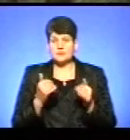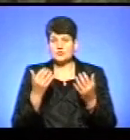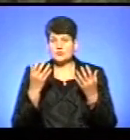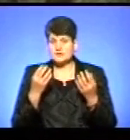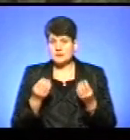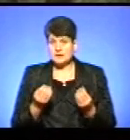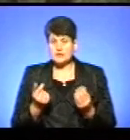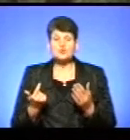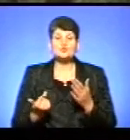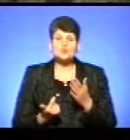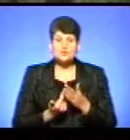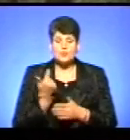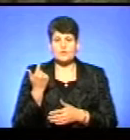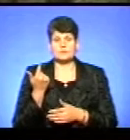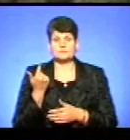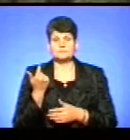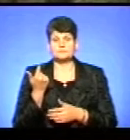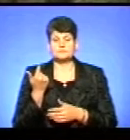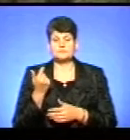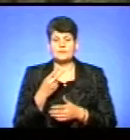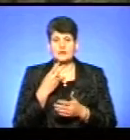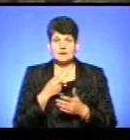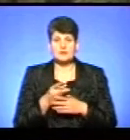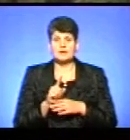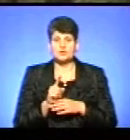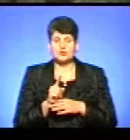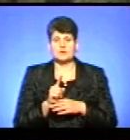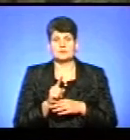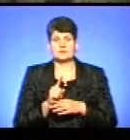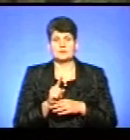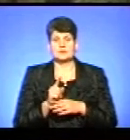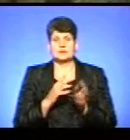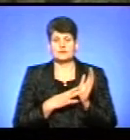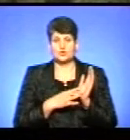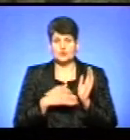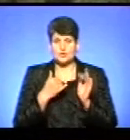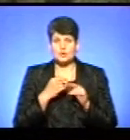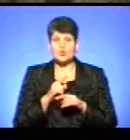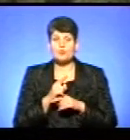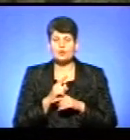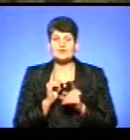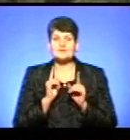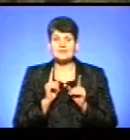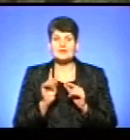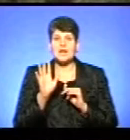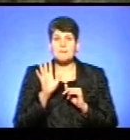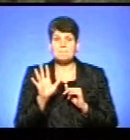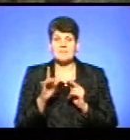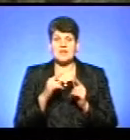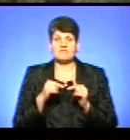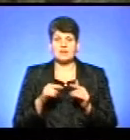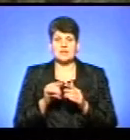день, знову ж, виходячи з норм 90-х років, нормується тільки 5 видів